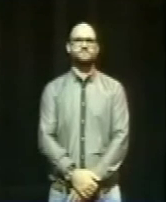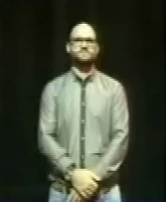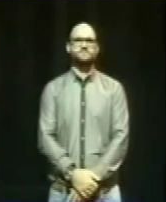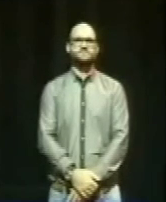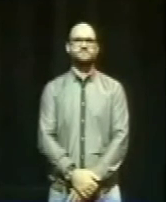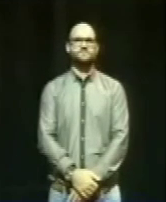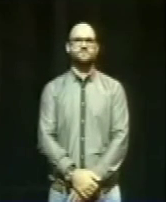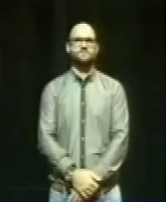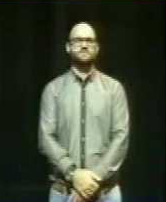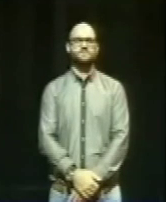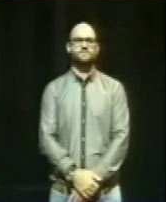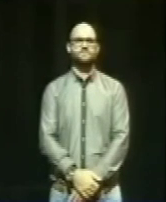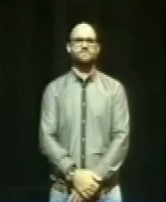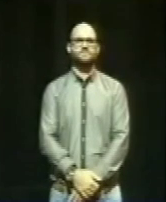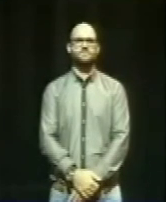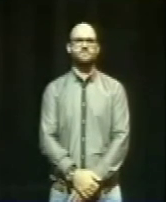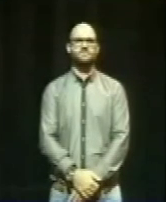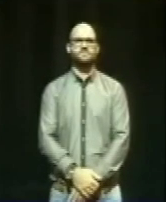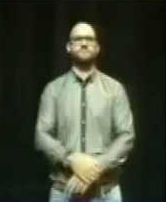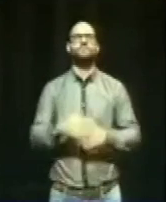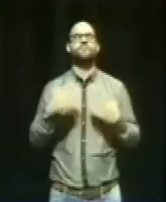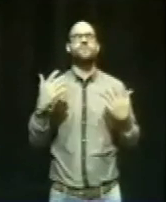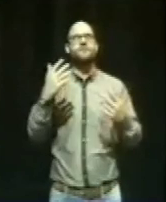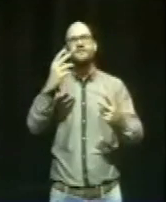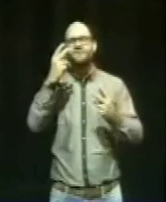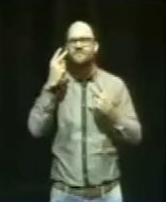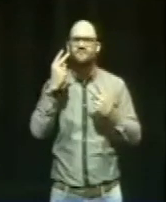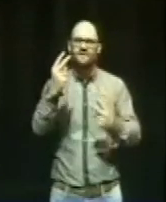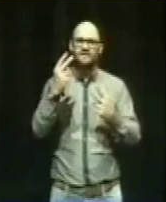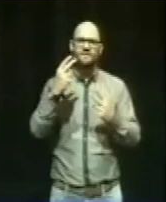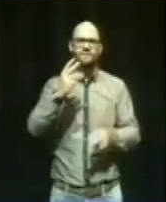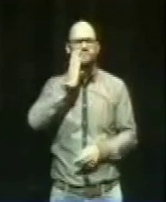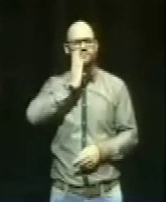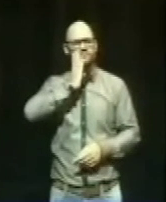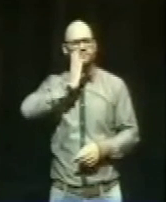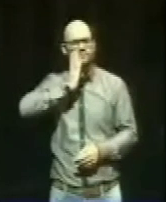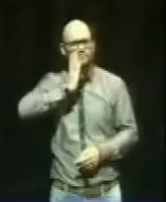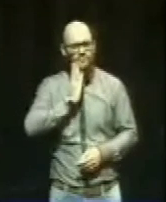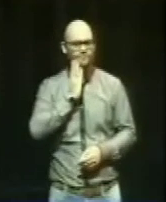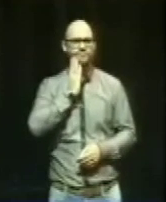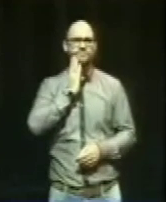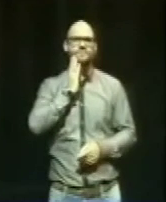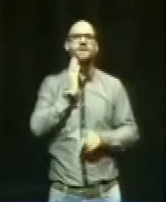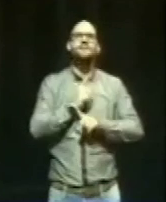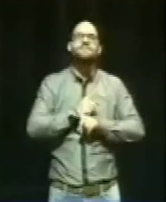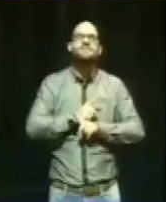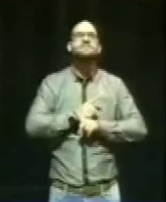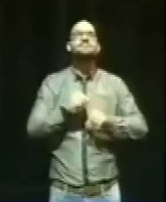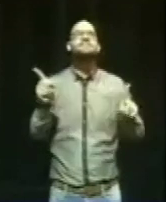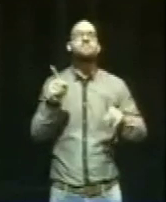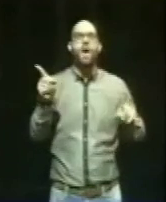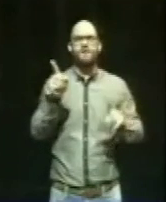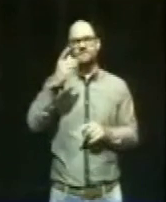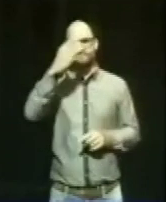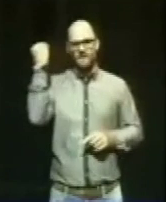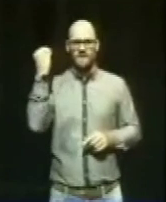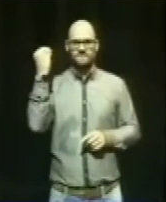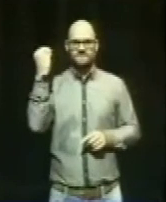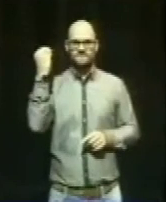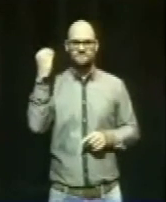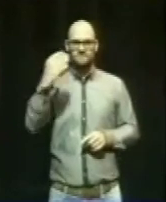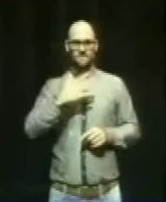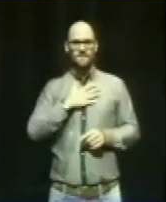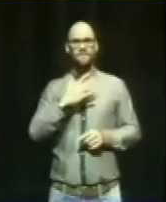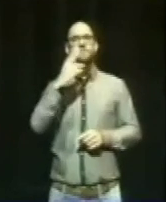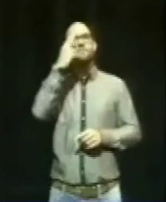Was wir niemals, aber auch niemals vergessen dürfen, liebe Leute, wir haben mit der Piratenpartei und unseren Forderungen,